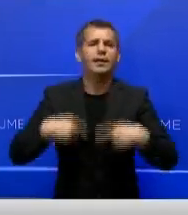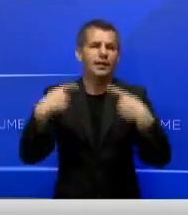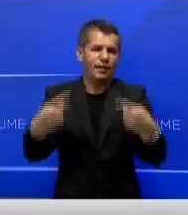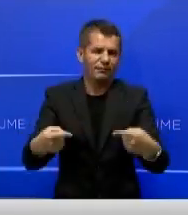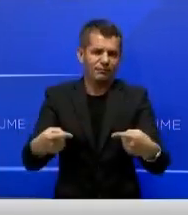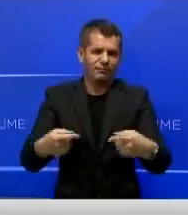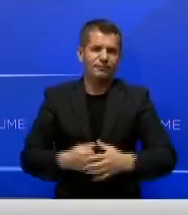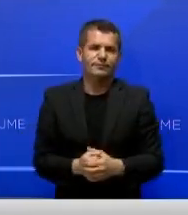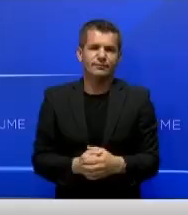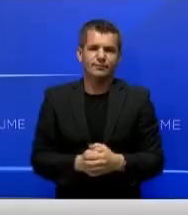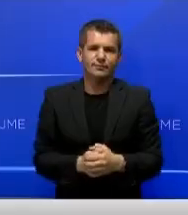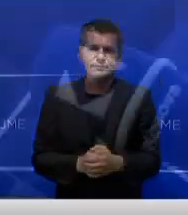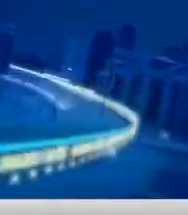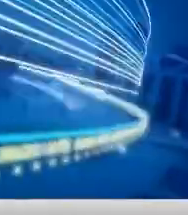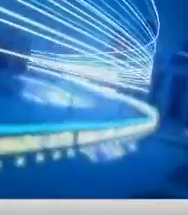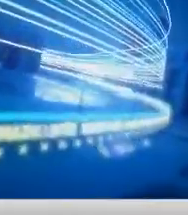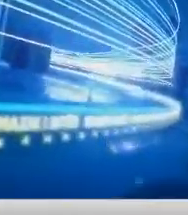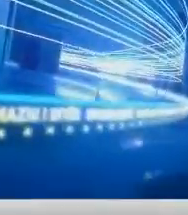ardhëshme.